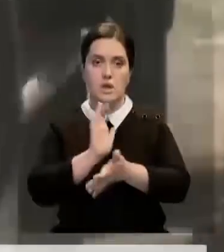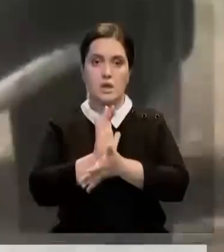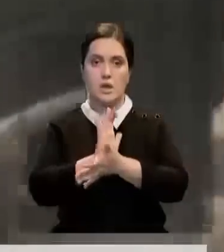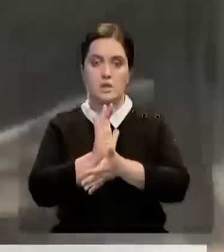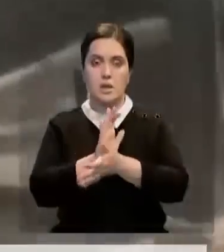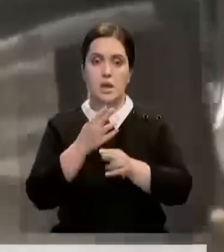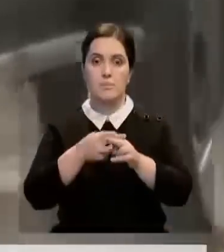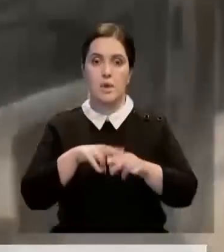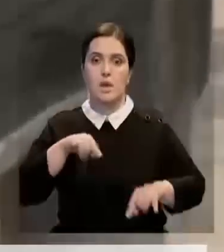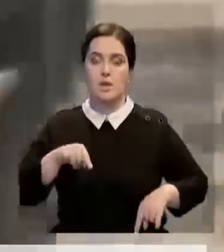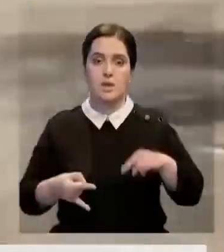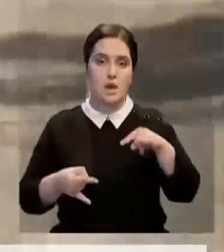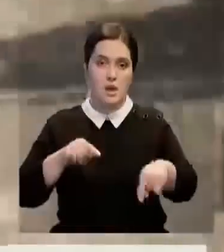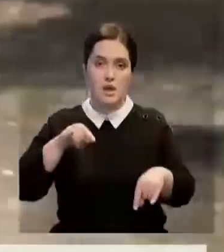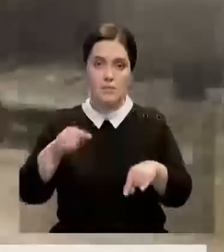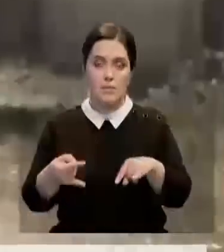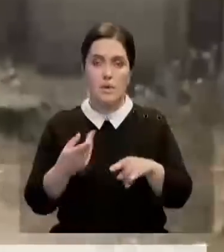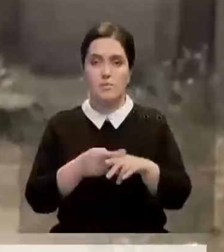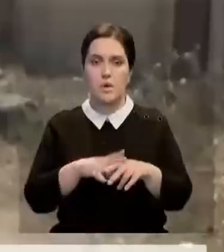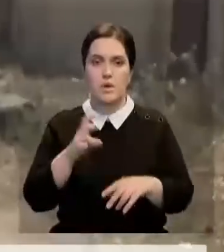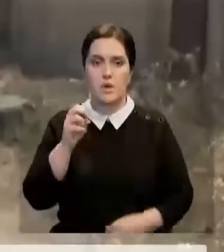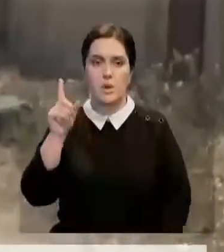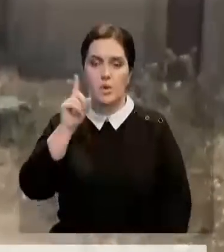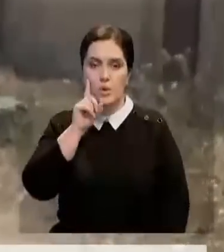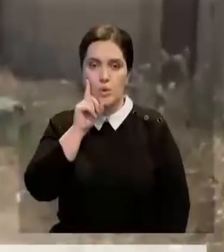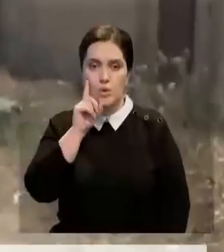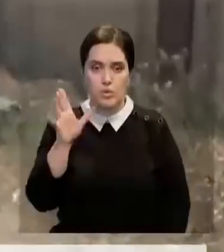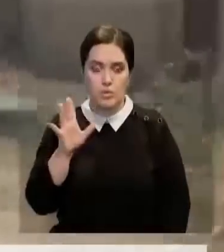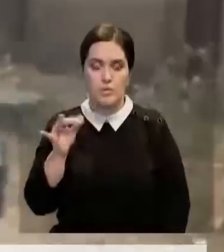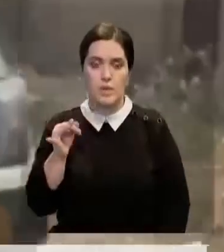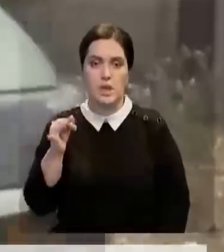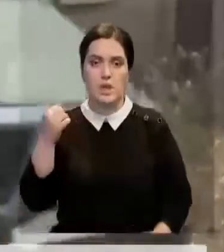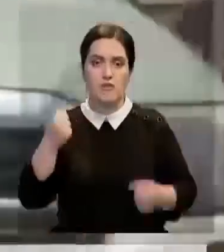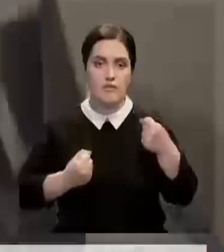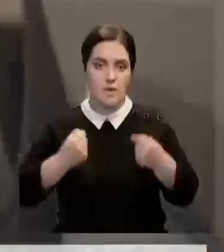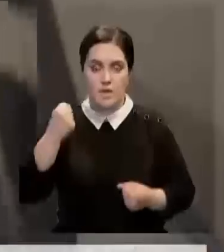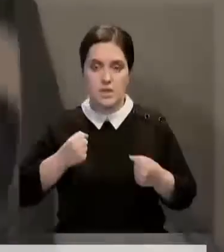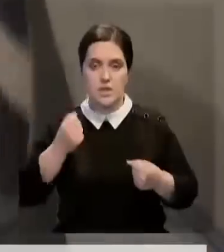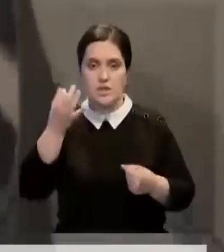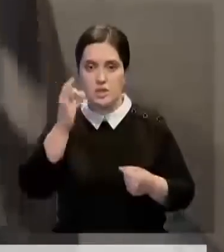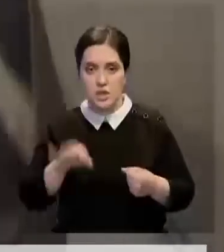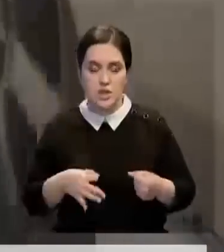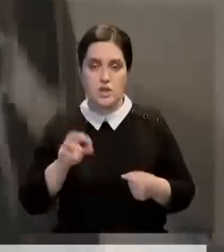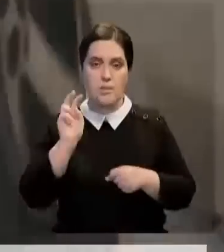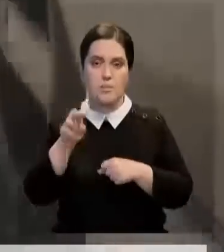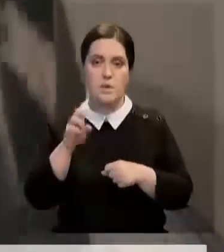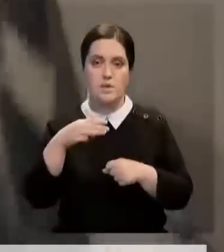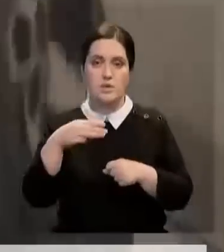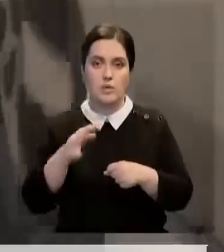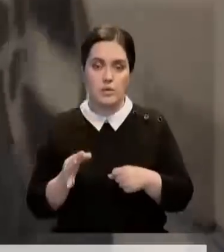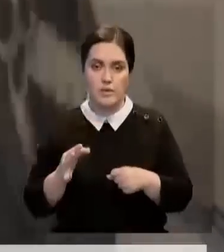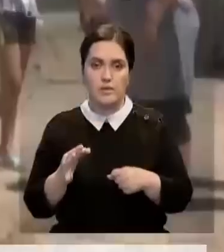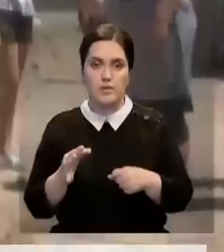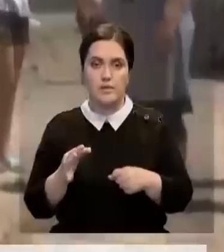Многочисленные ямы и выбоины доставляют большие неудобства и водителям. Приходится чаще посещать СТО. Возмущаются